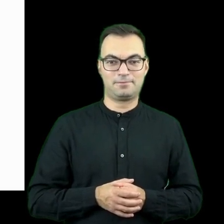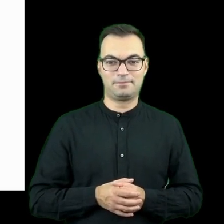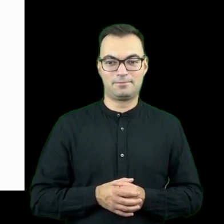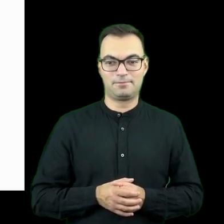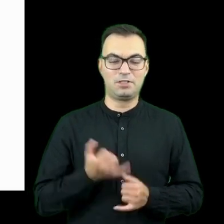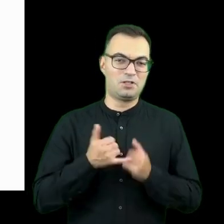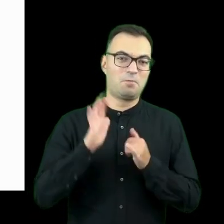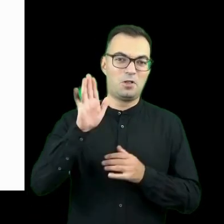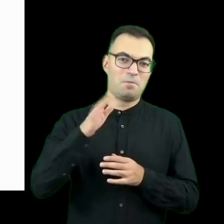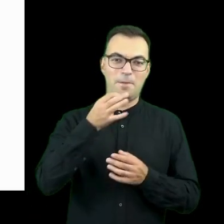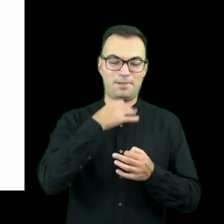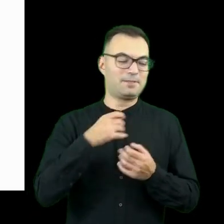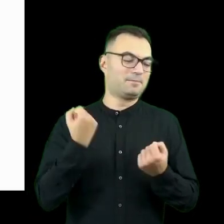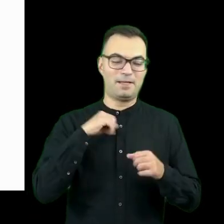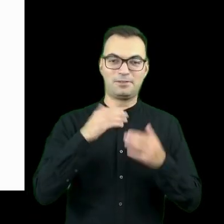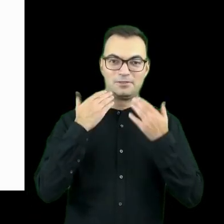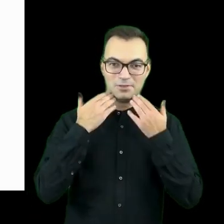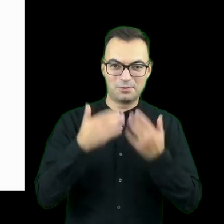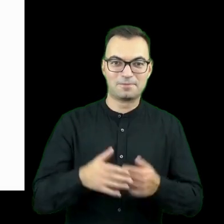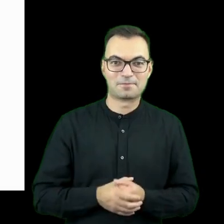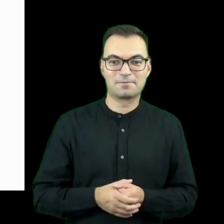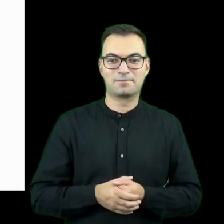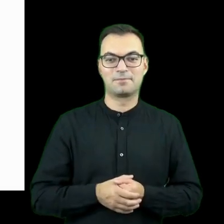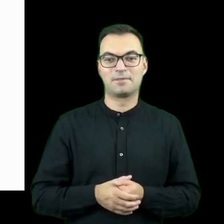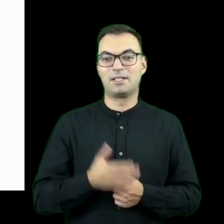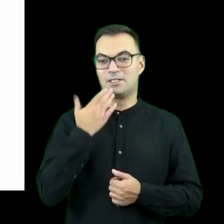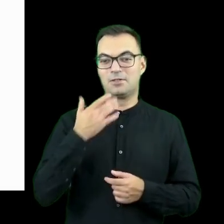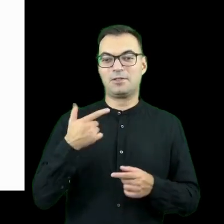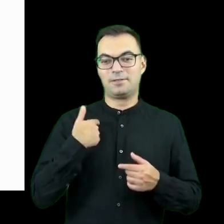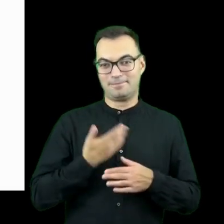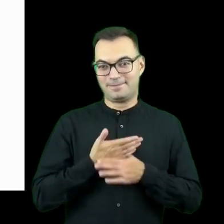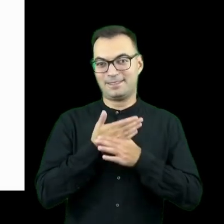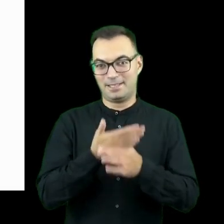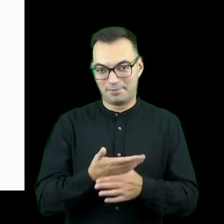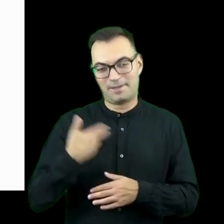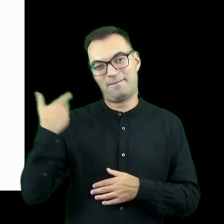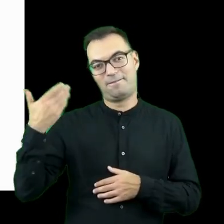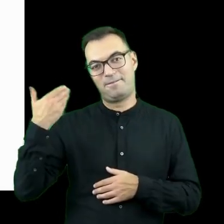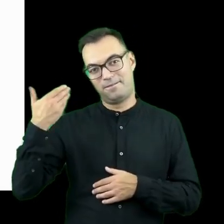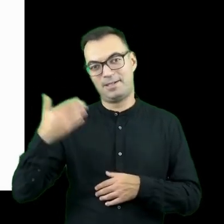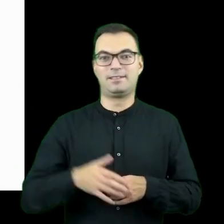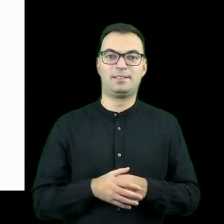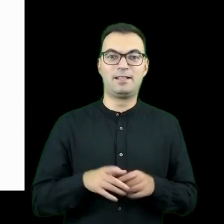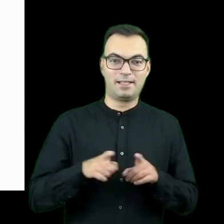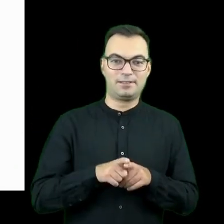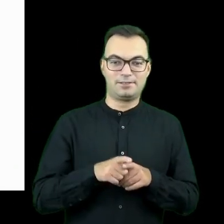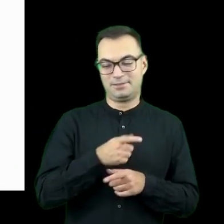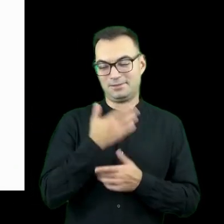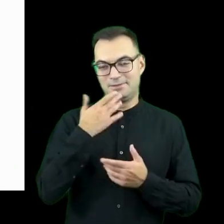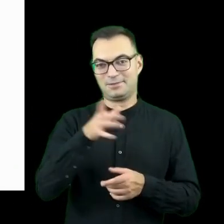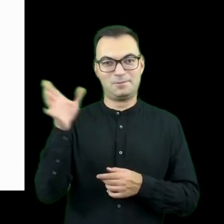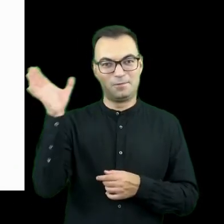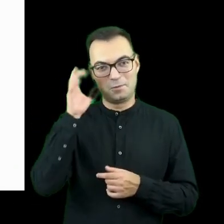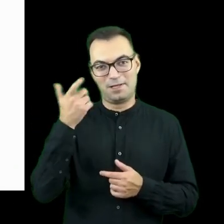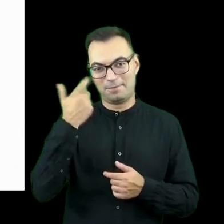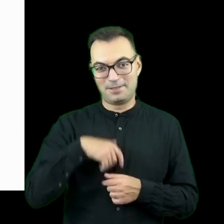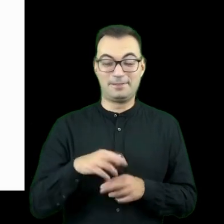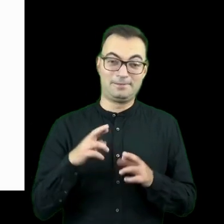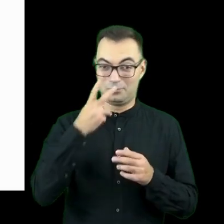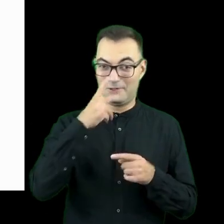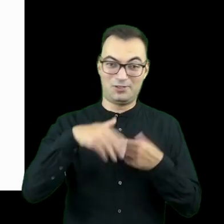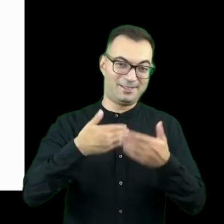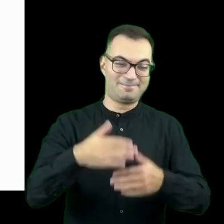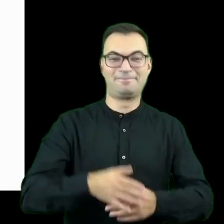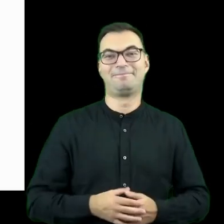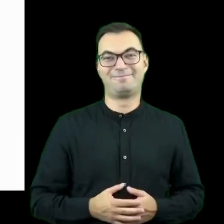pojawią później. Bardzo Wam dziękuję i za możliwość powiedzenia i za wysłuchanie tego, co mówiłem i mam